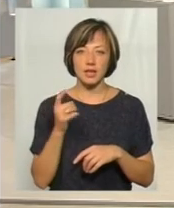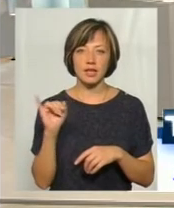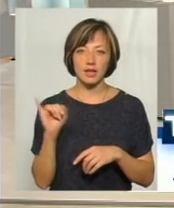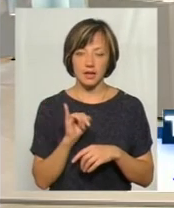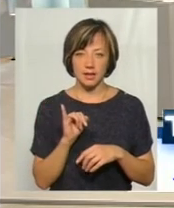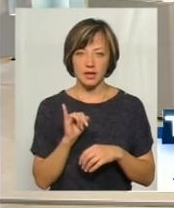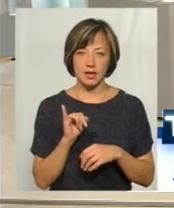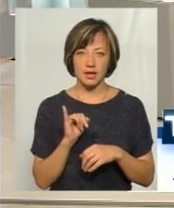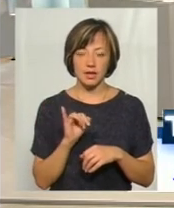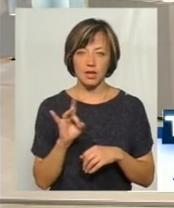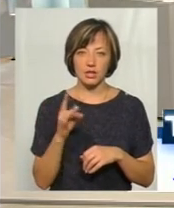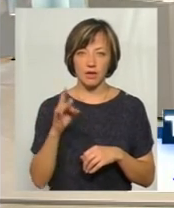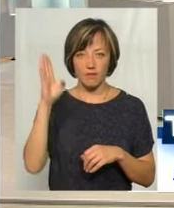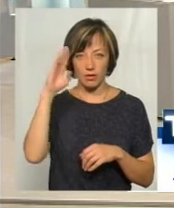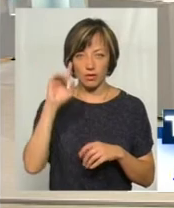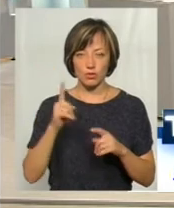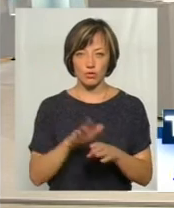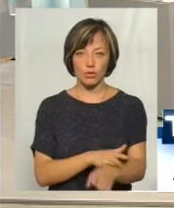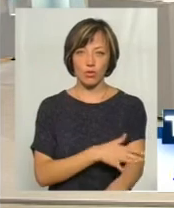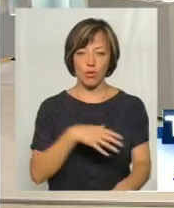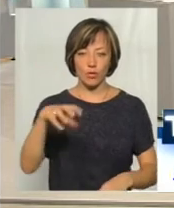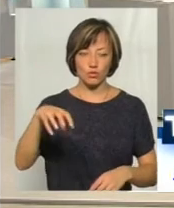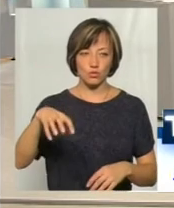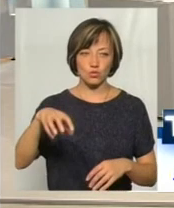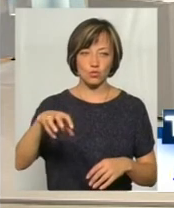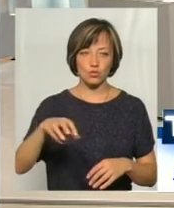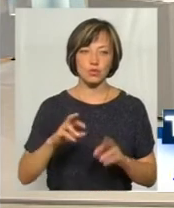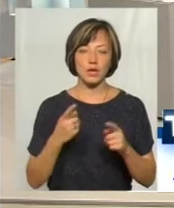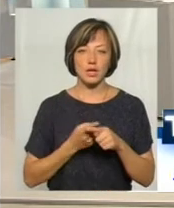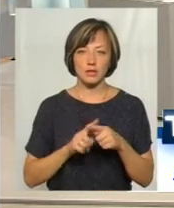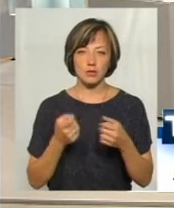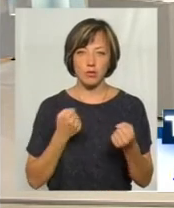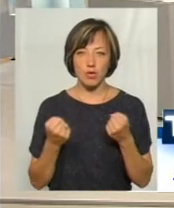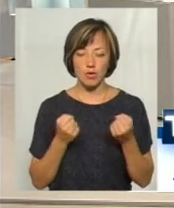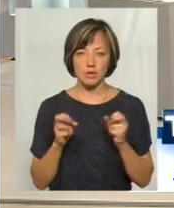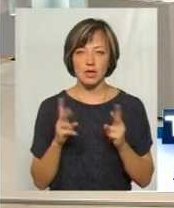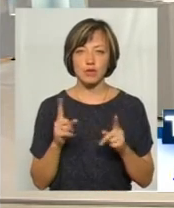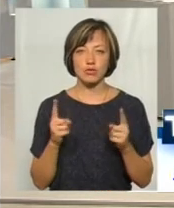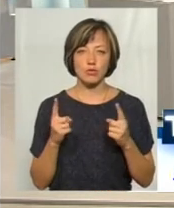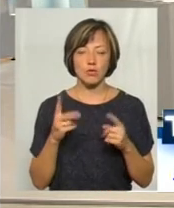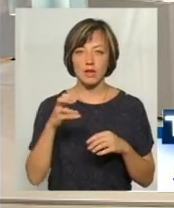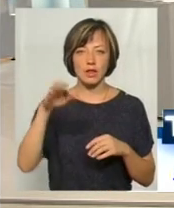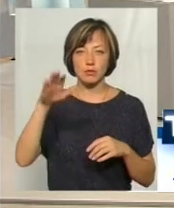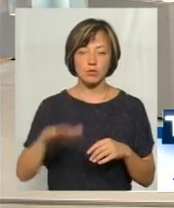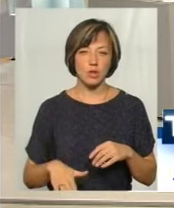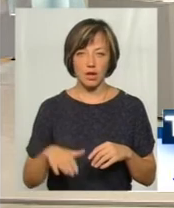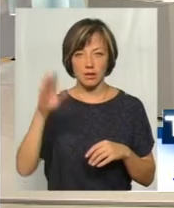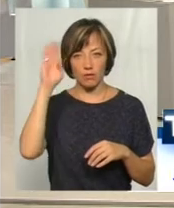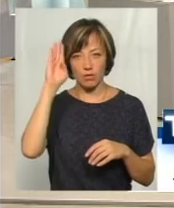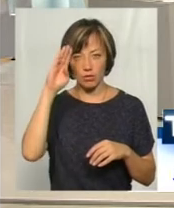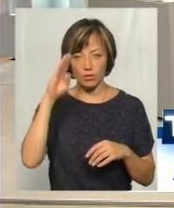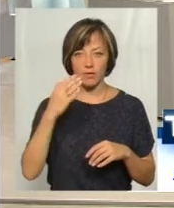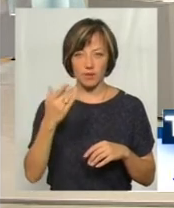І там само вода дуже довго. Як з цим боротиться і як... Чому ви не спускаєте воду?